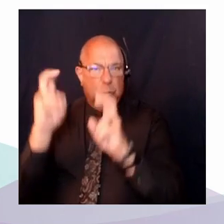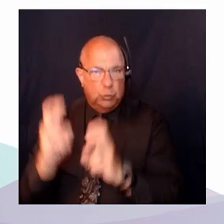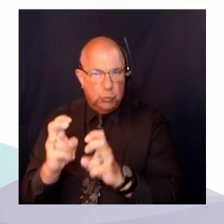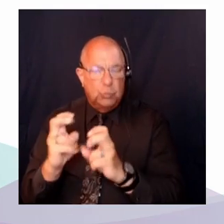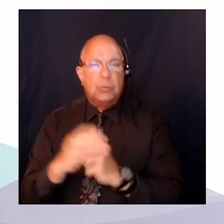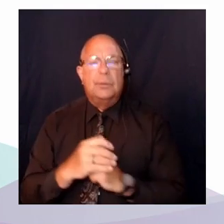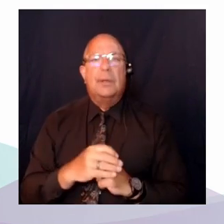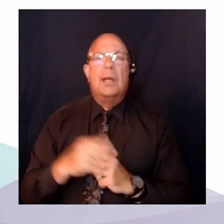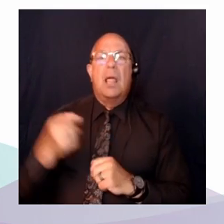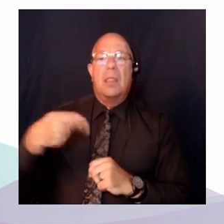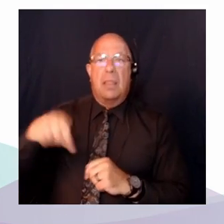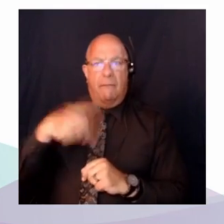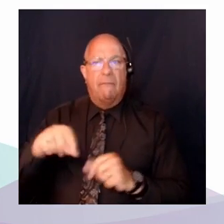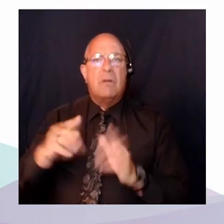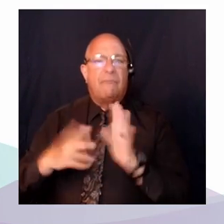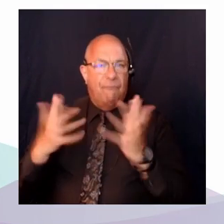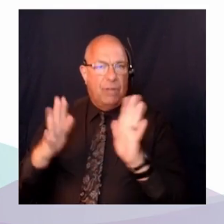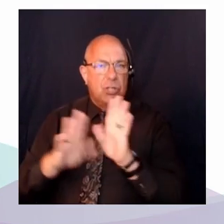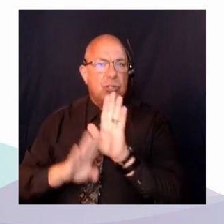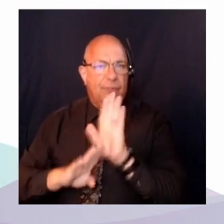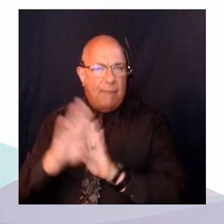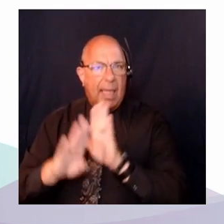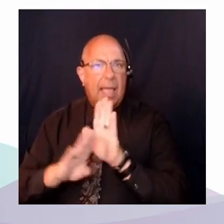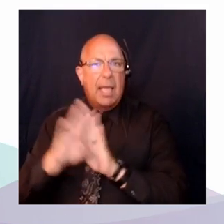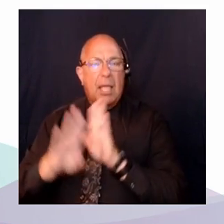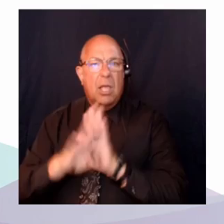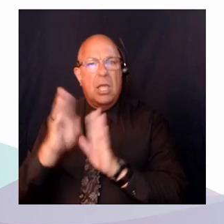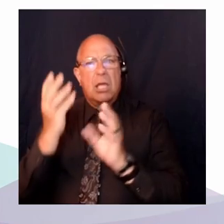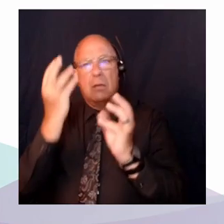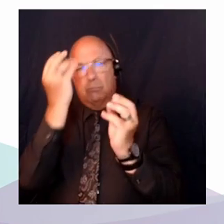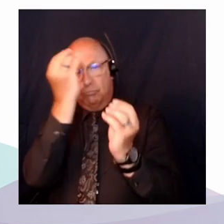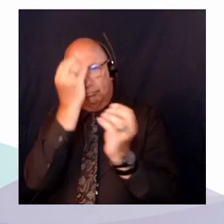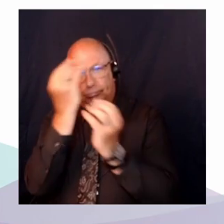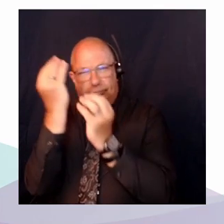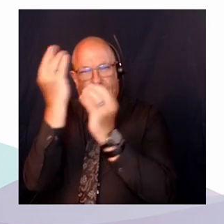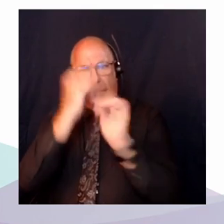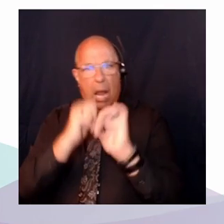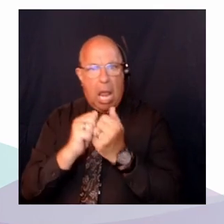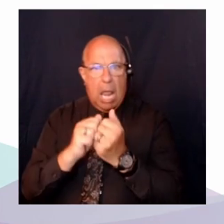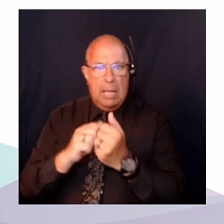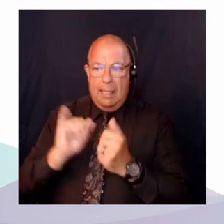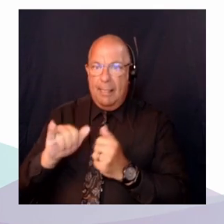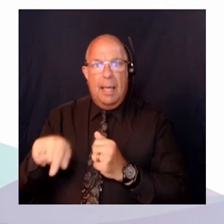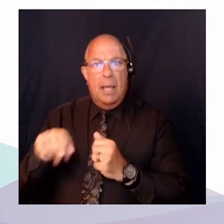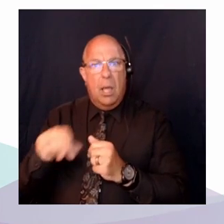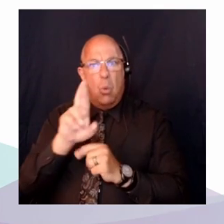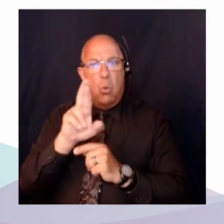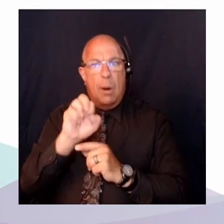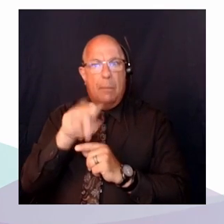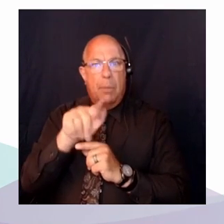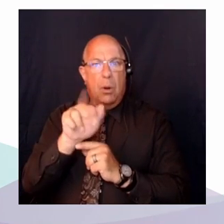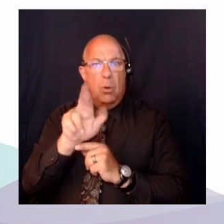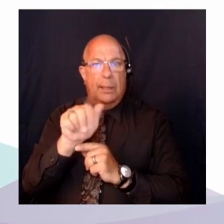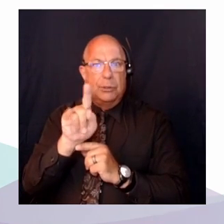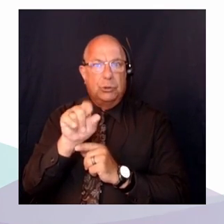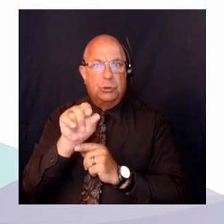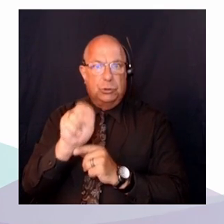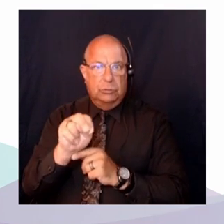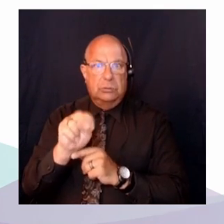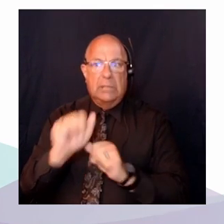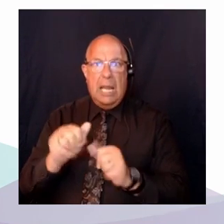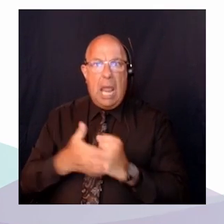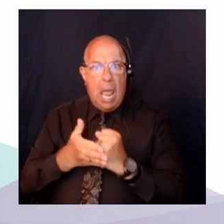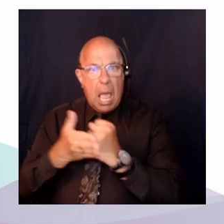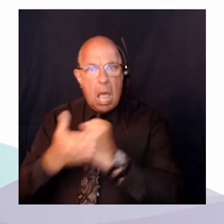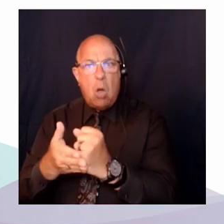des réflexions sur la portée de ce type de réparation structurante, structurelle, qui viennent